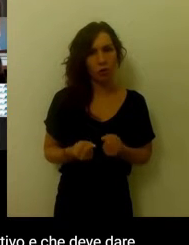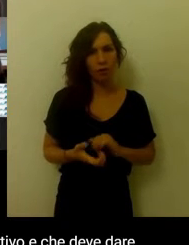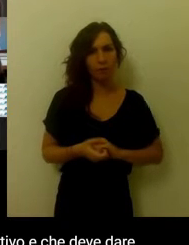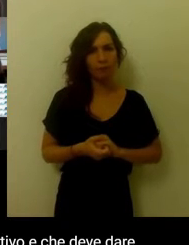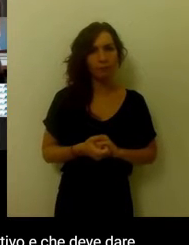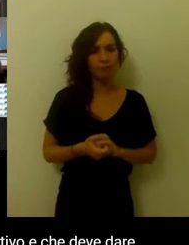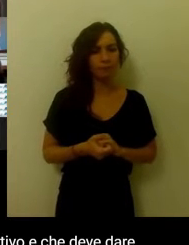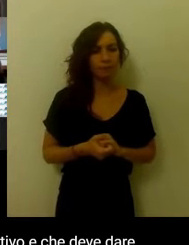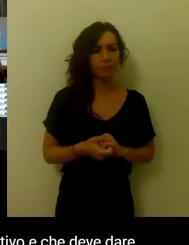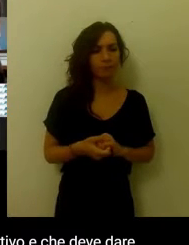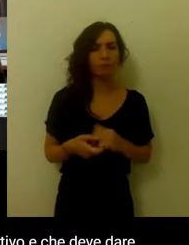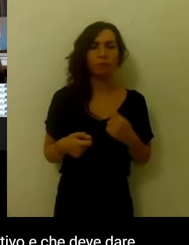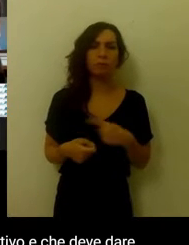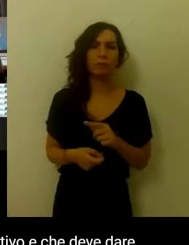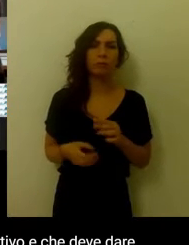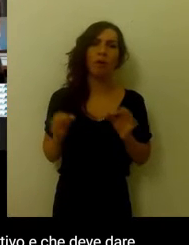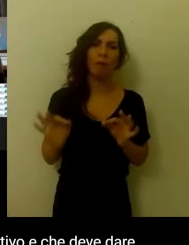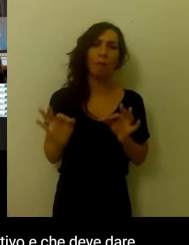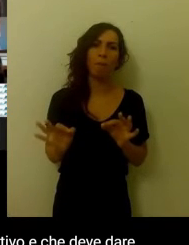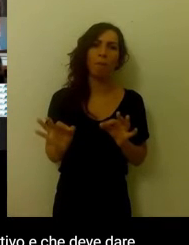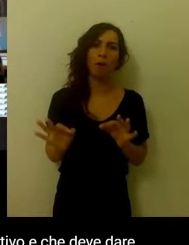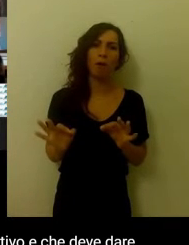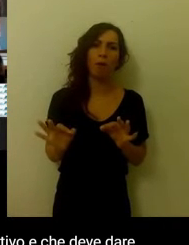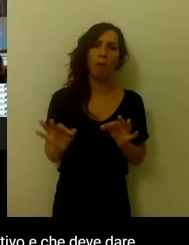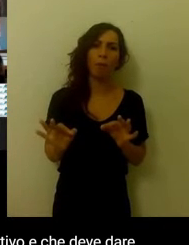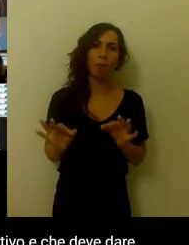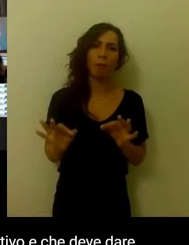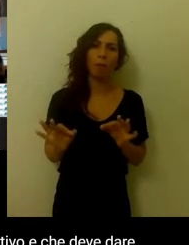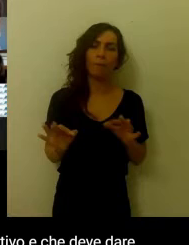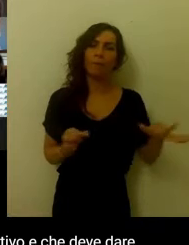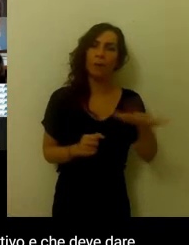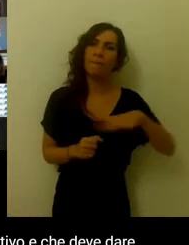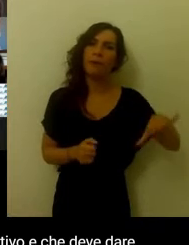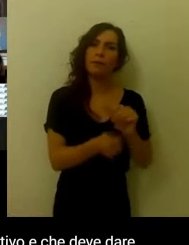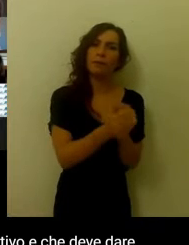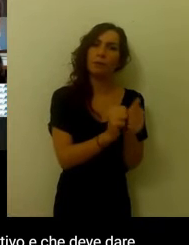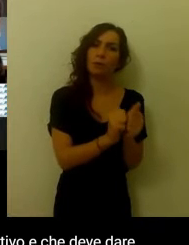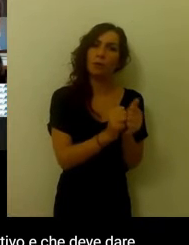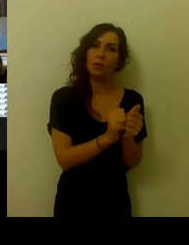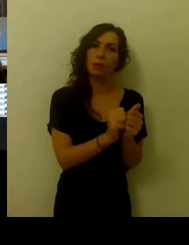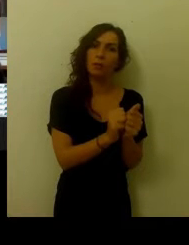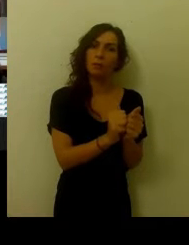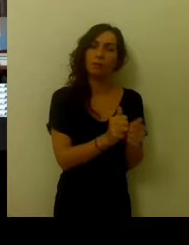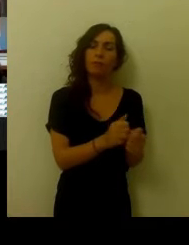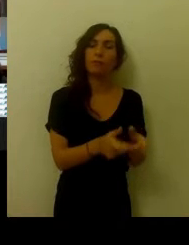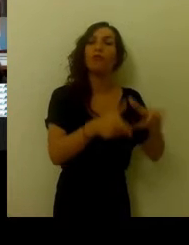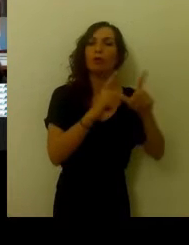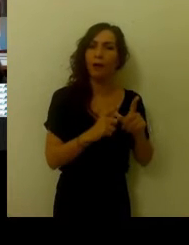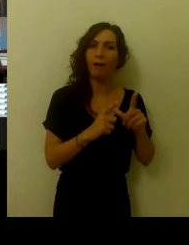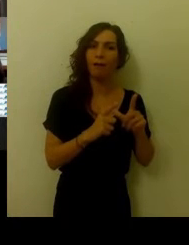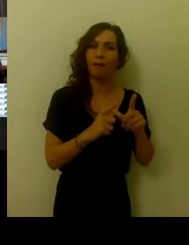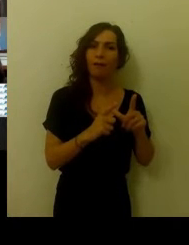questo è qualcosa che l'ambiente sportivo può dare e deve dare,